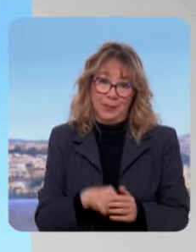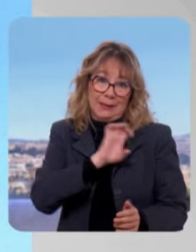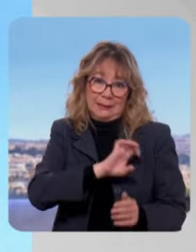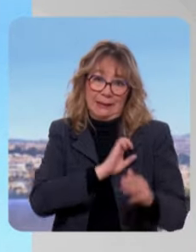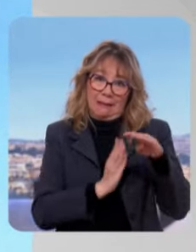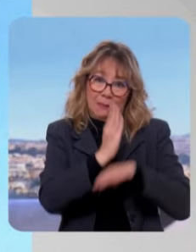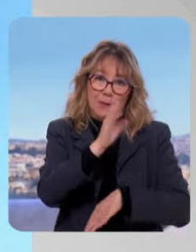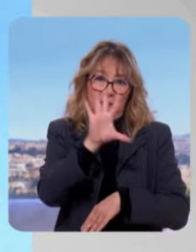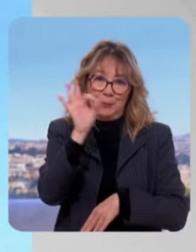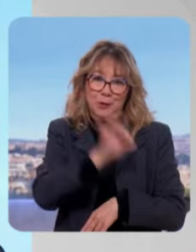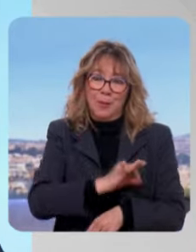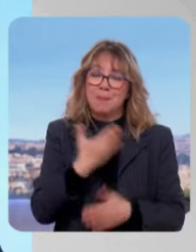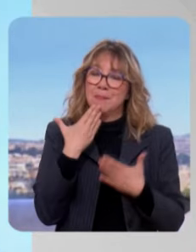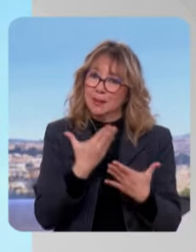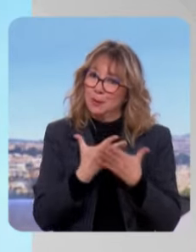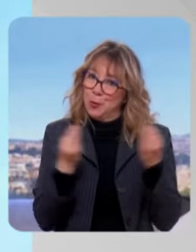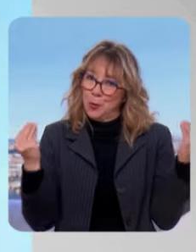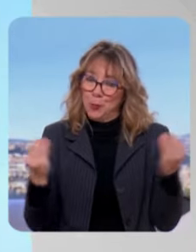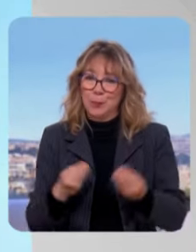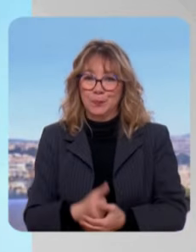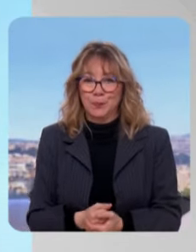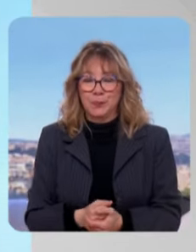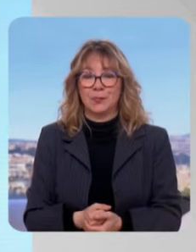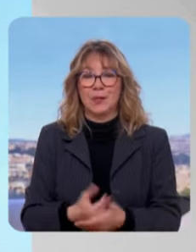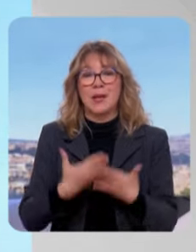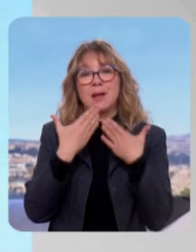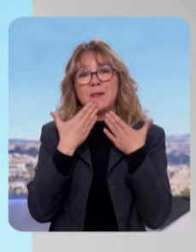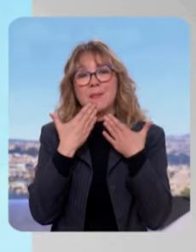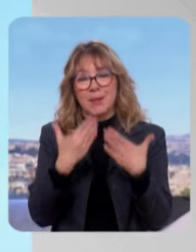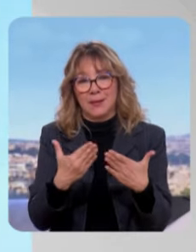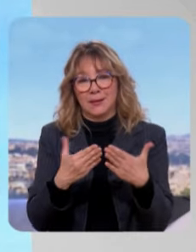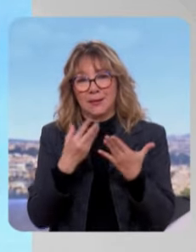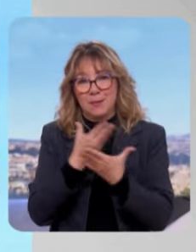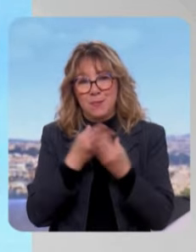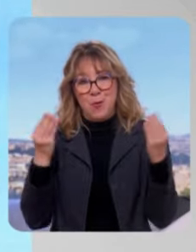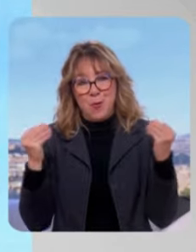5%. J'ai eu l'occasion de le dire ce matin. Merci, Léon Desfontaines, tête de liste, Parti communiste aux élections européennes du 9 juin. Merci.